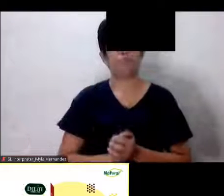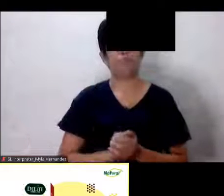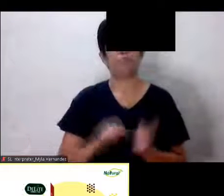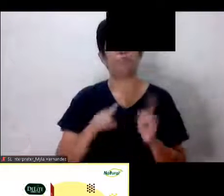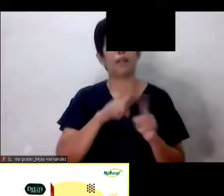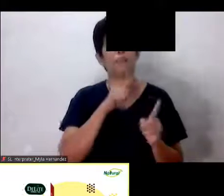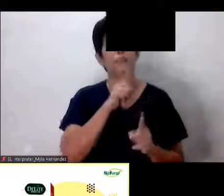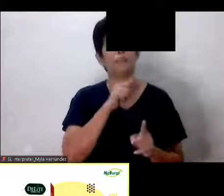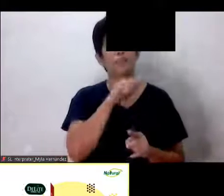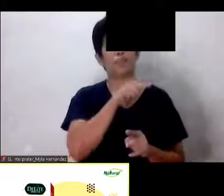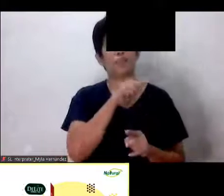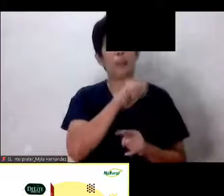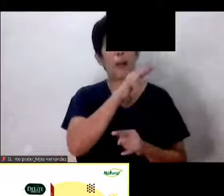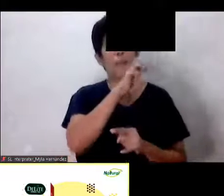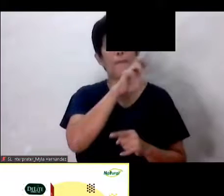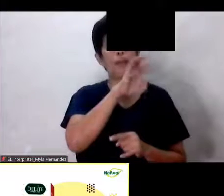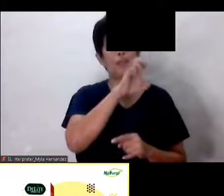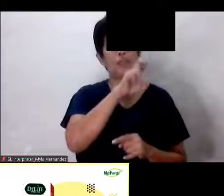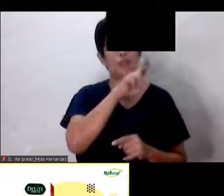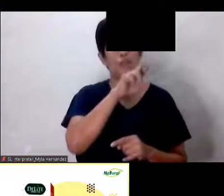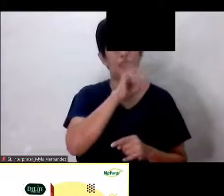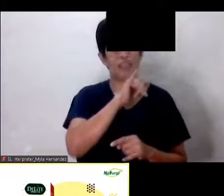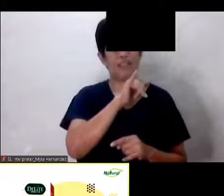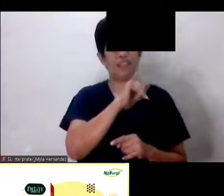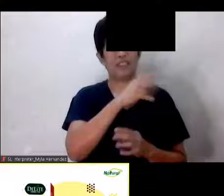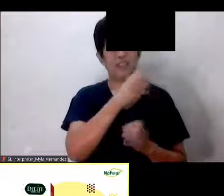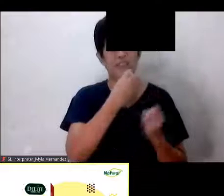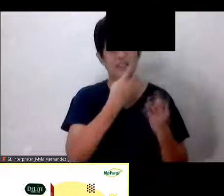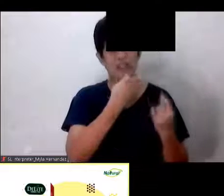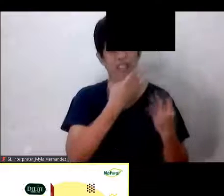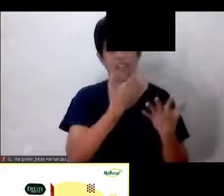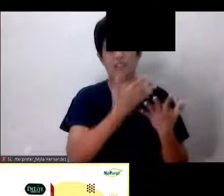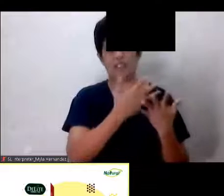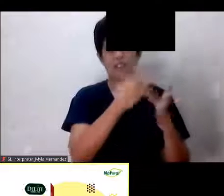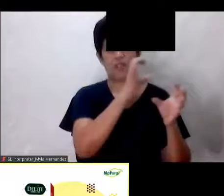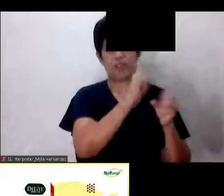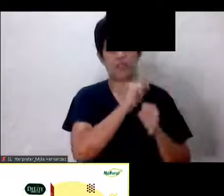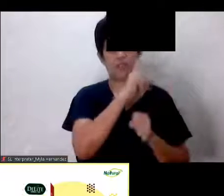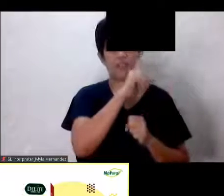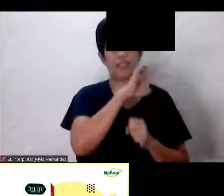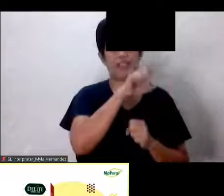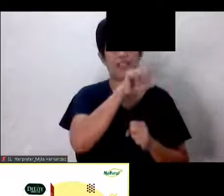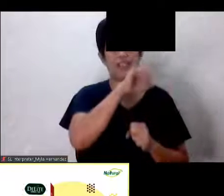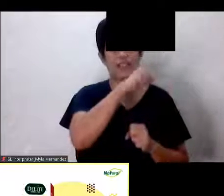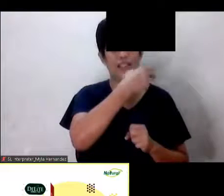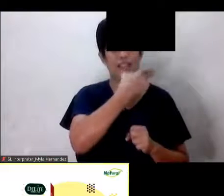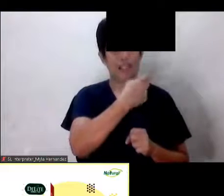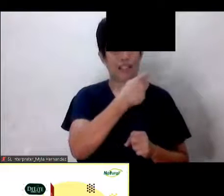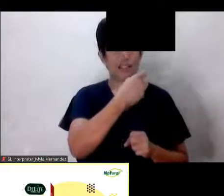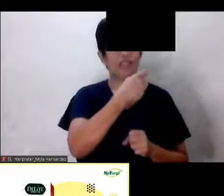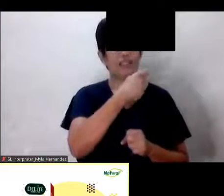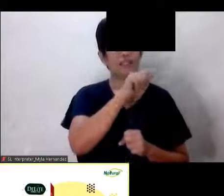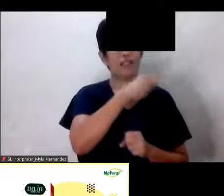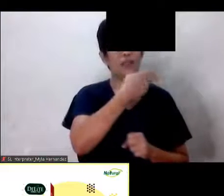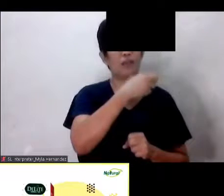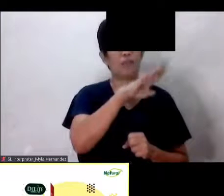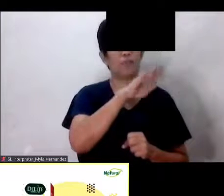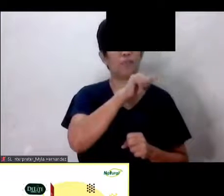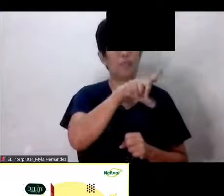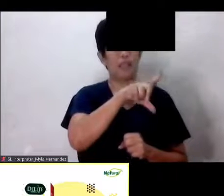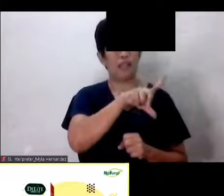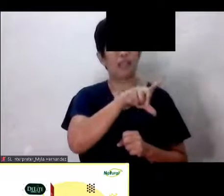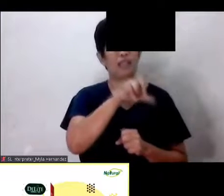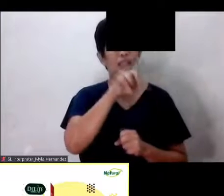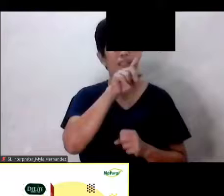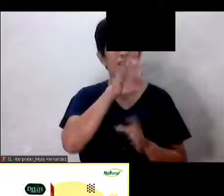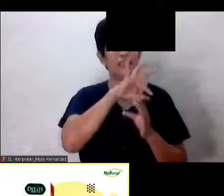Ang lakas Ang kuha nila Ngayon sa amin Ng mga Delight Herbal Tea Okay Available po Ang Delight Herbal Tea Sa lahat